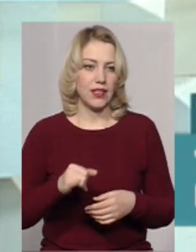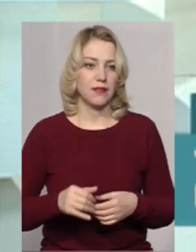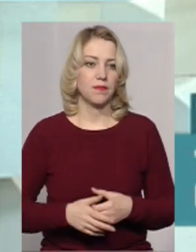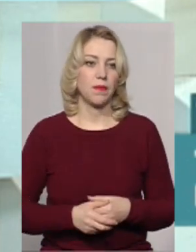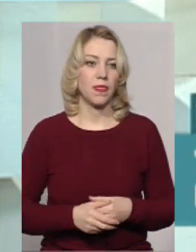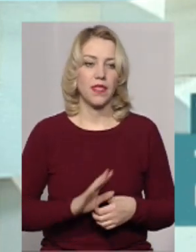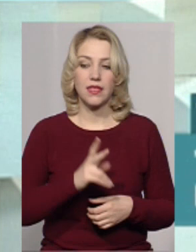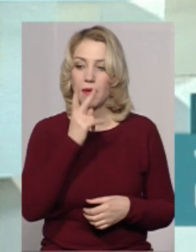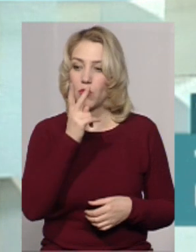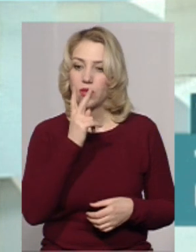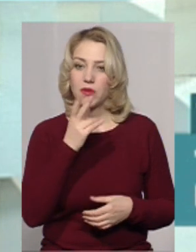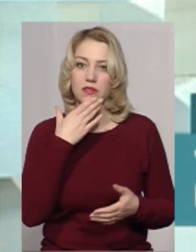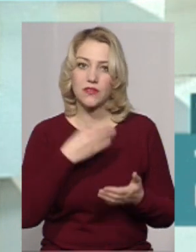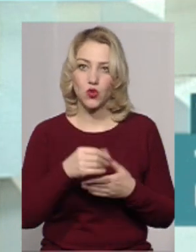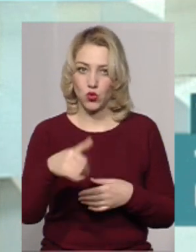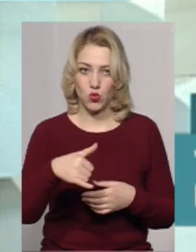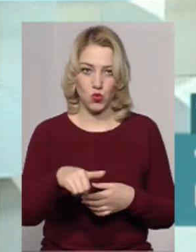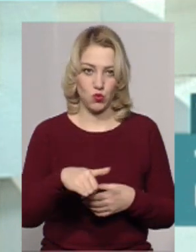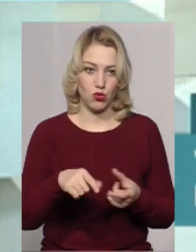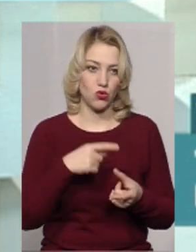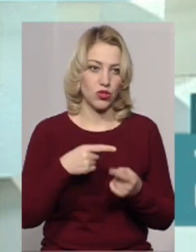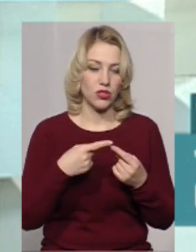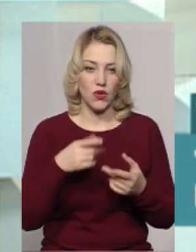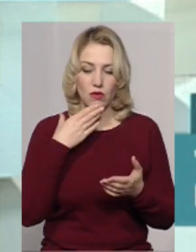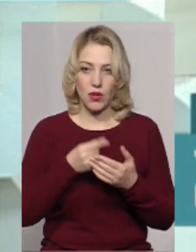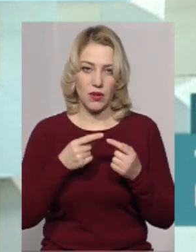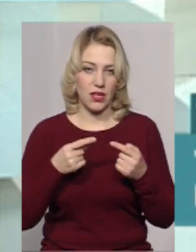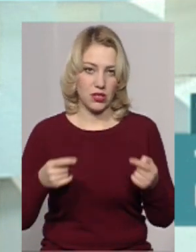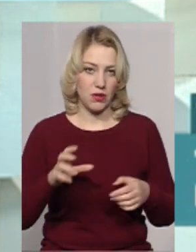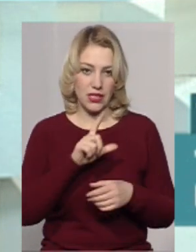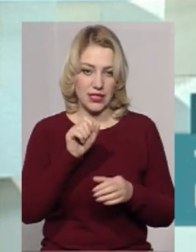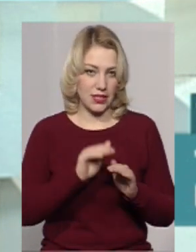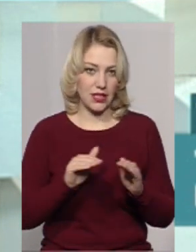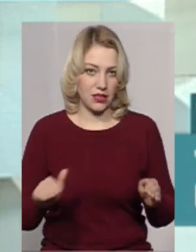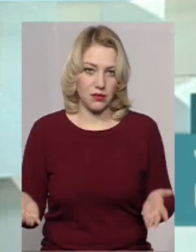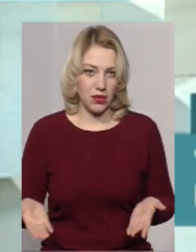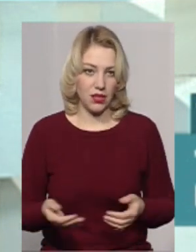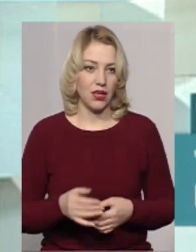не поглядаючи за своєю сумочкою, чи за іншими своїми речами. дітьми, за дітьми.